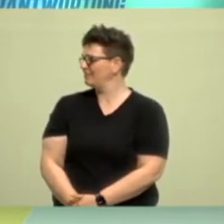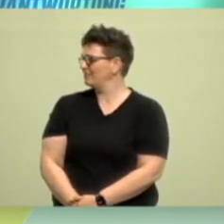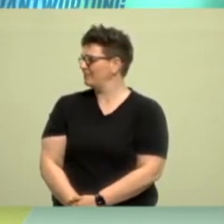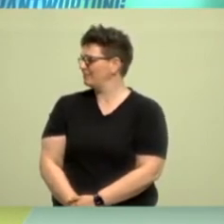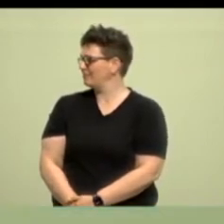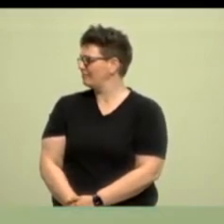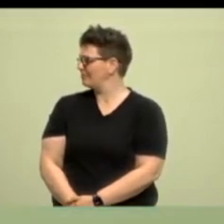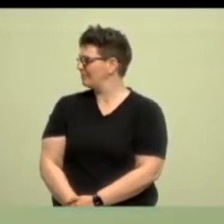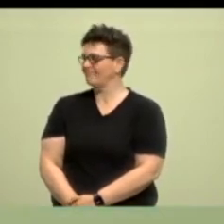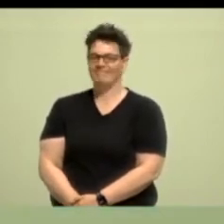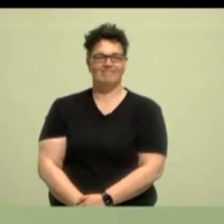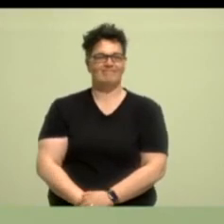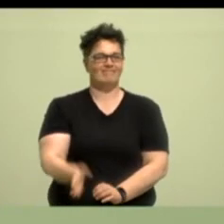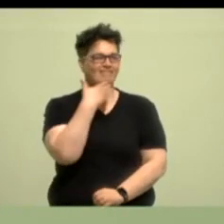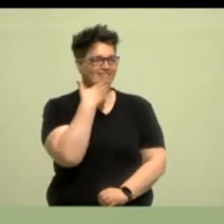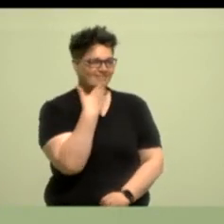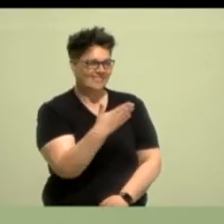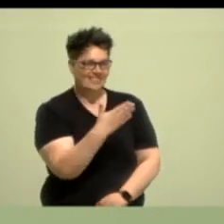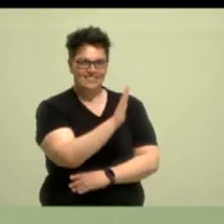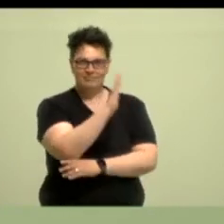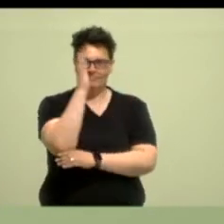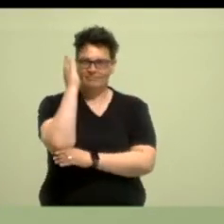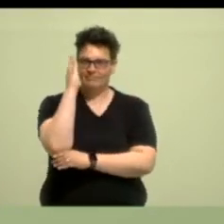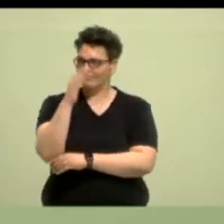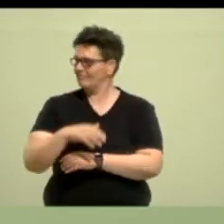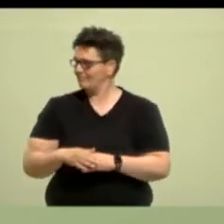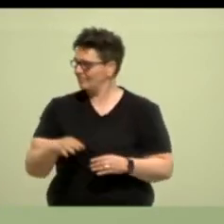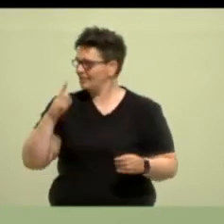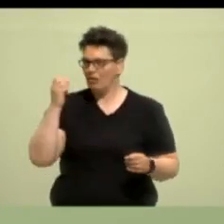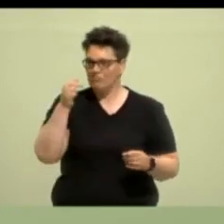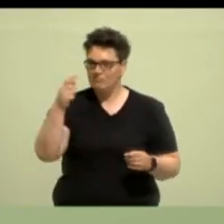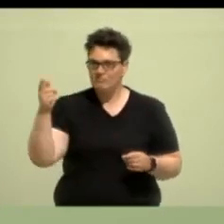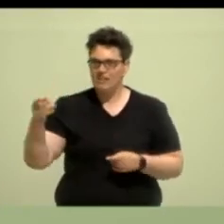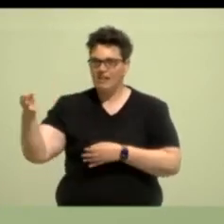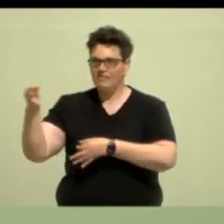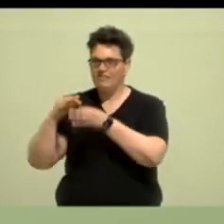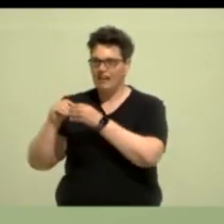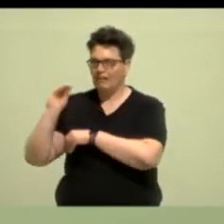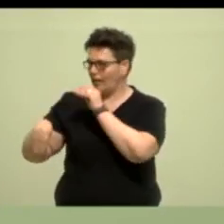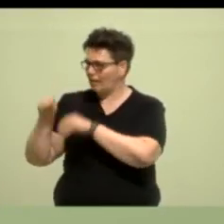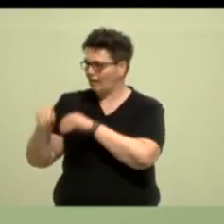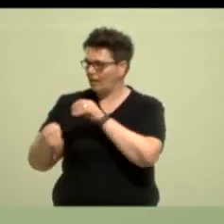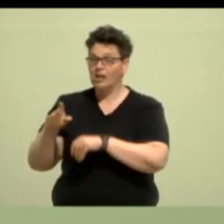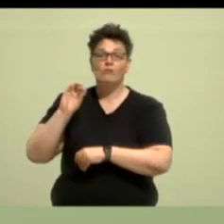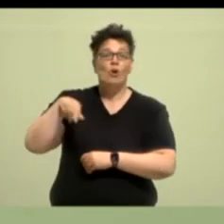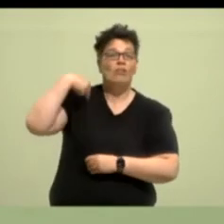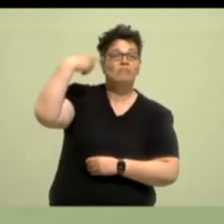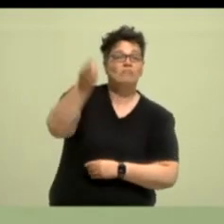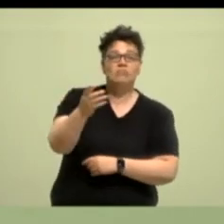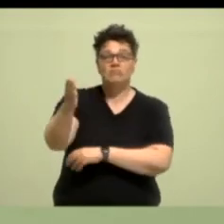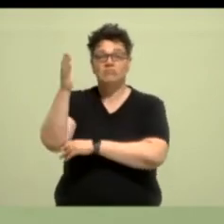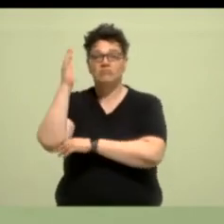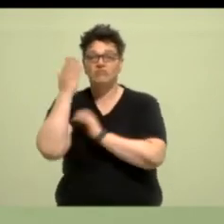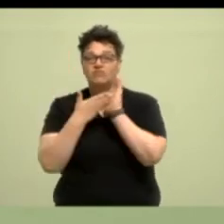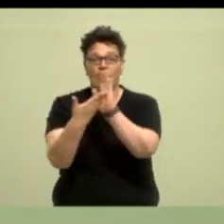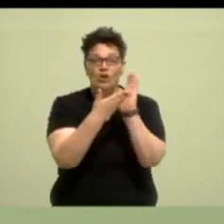Vielen Dank, Jasky Lühl. Hier kommen gerade, glaube ich, noch ein paar Fragen vorne rein. Für die nächsten Vorstellungen wäre es ganz wunderbar, wenn ihr schon